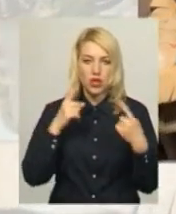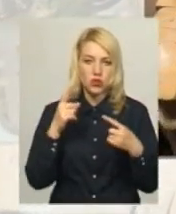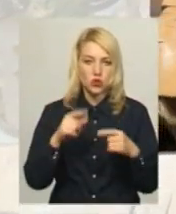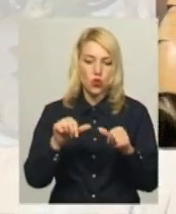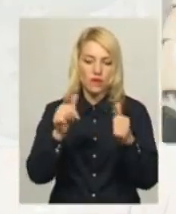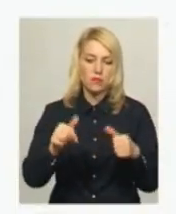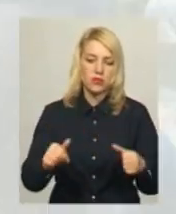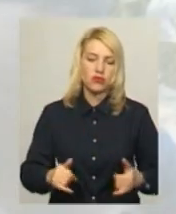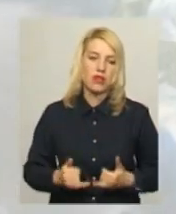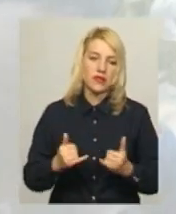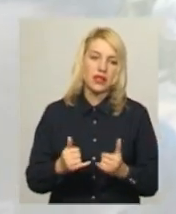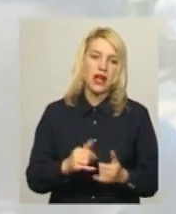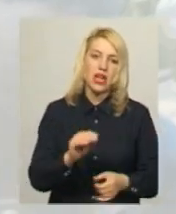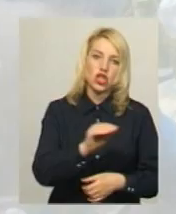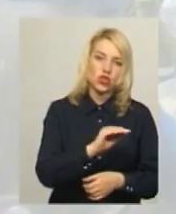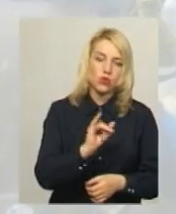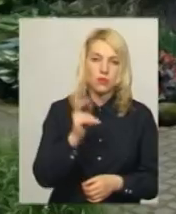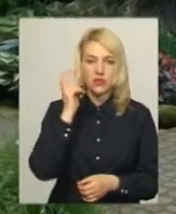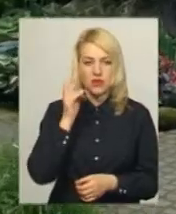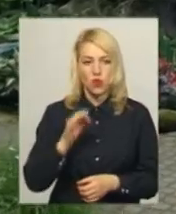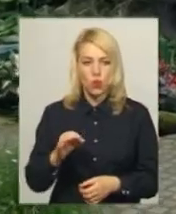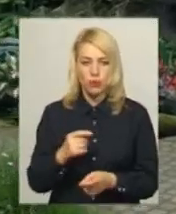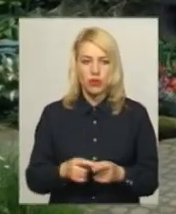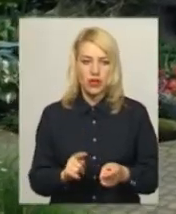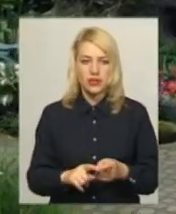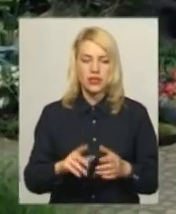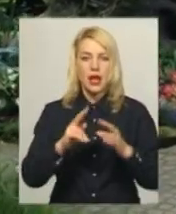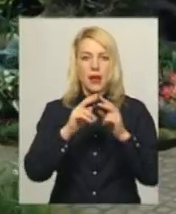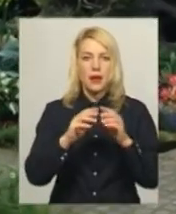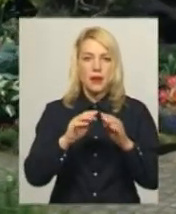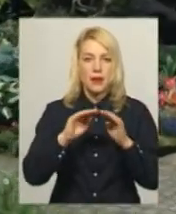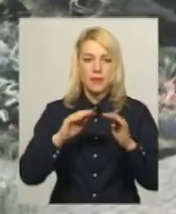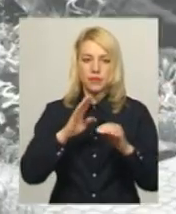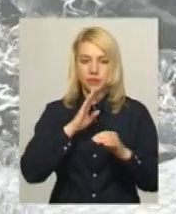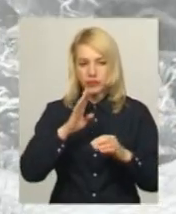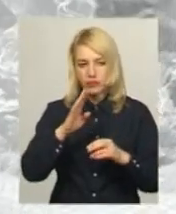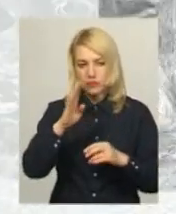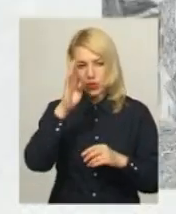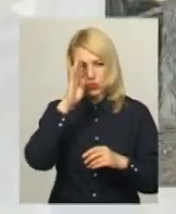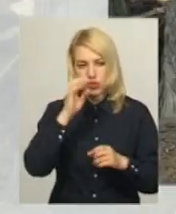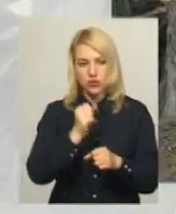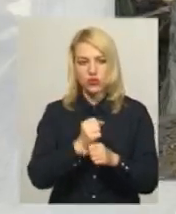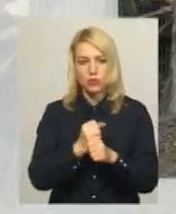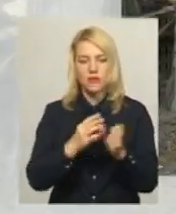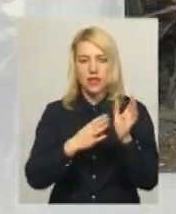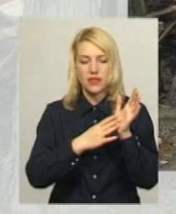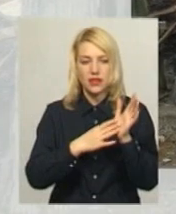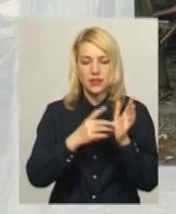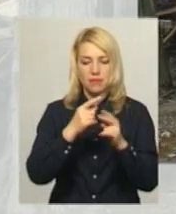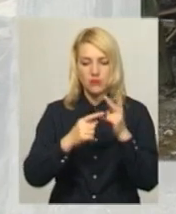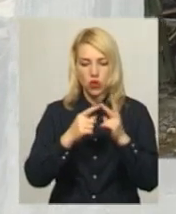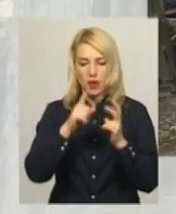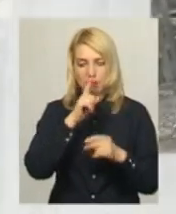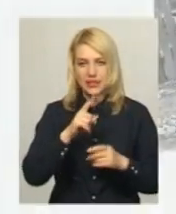Київщини та Житомирщини. Перша масштабна робота з бетону – казкова бесідка, яку чоловік створив 9 років тому за півтора місяці. Після повернення до